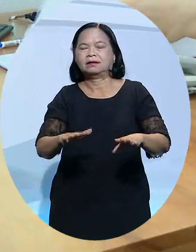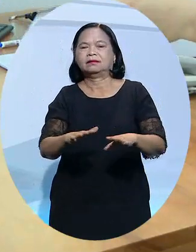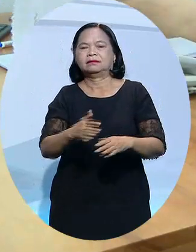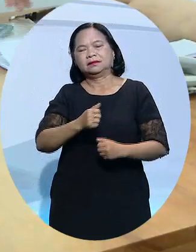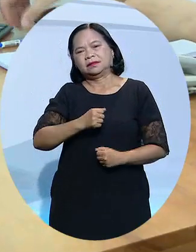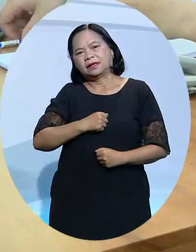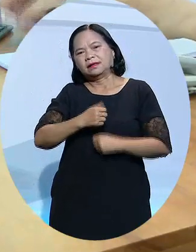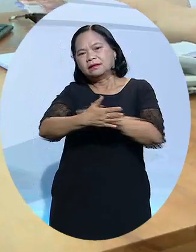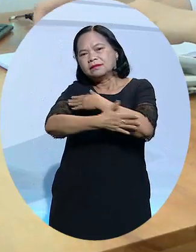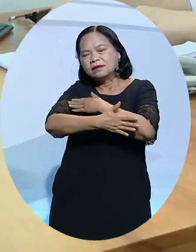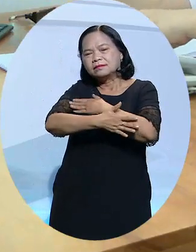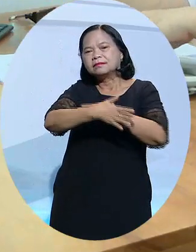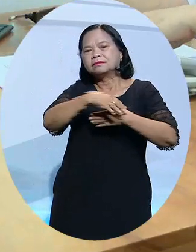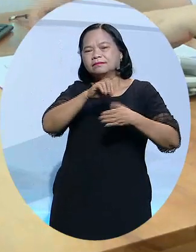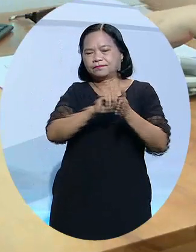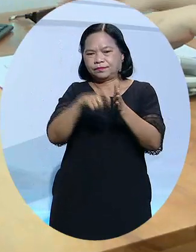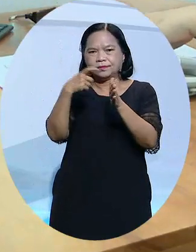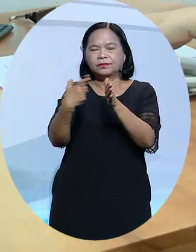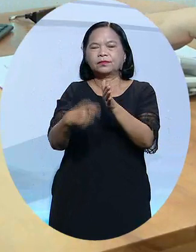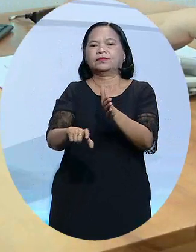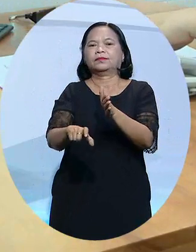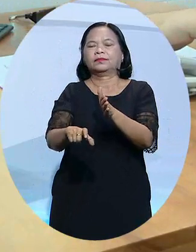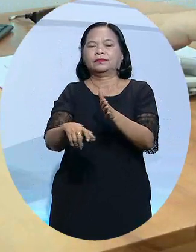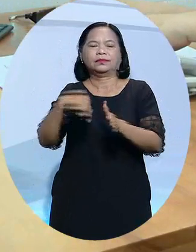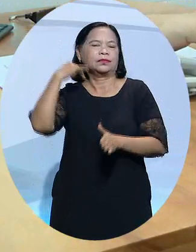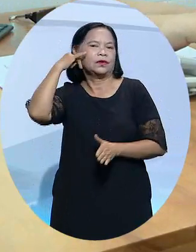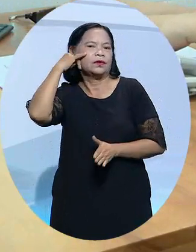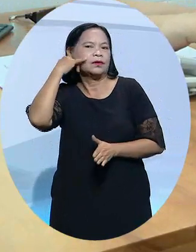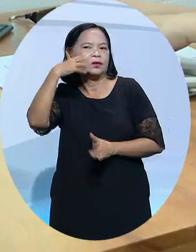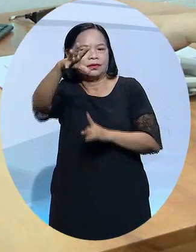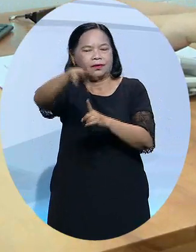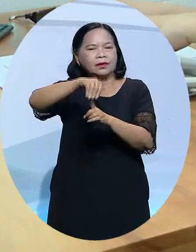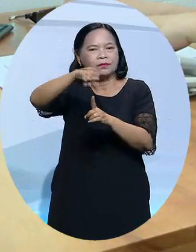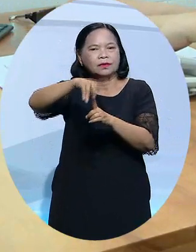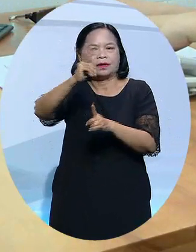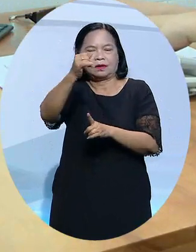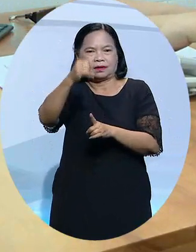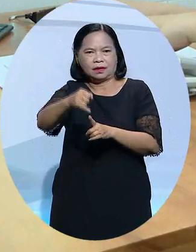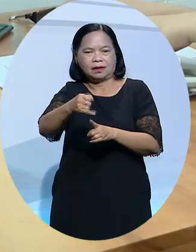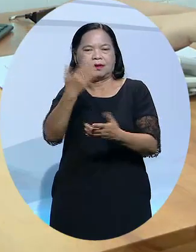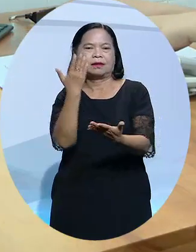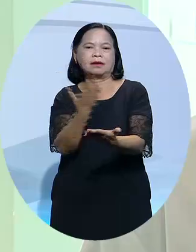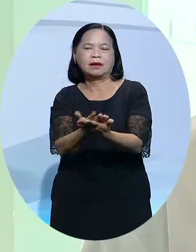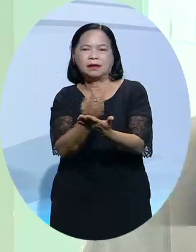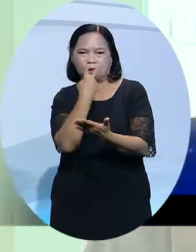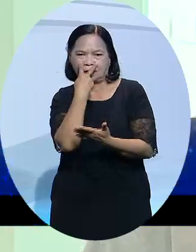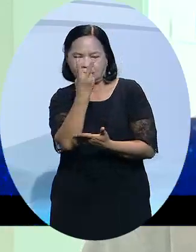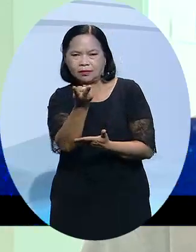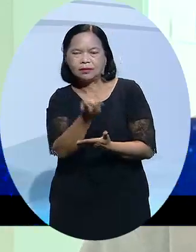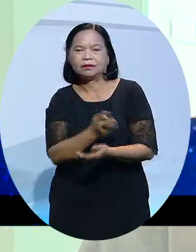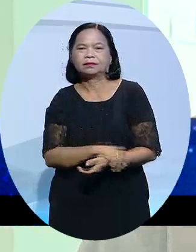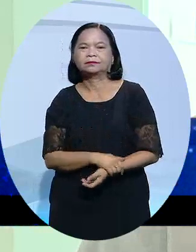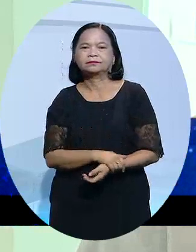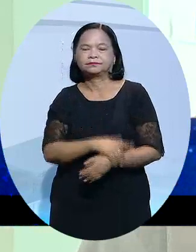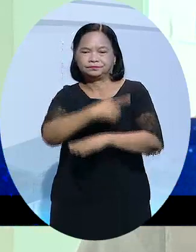Thì những cái trường hợp đó thì cũng có hướng giải quyết là mình sẽ gọi điện thoại và lấy thông tin của họ và mình lưu lại đó để mình cũng theo dõi. Cái tỷ lệ người dân